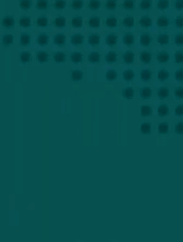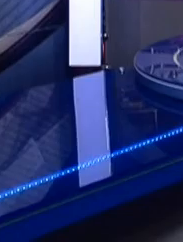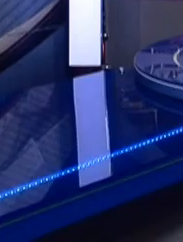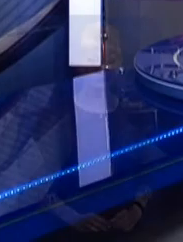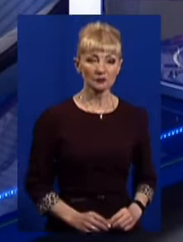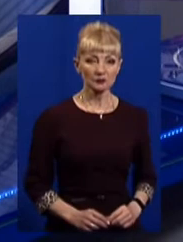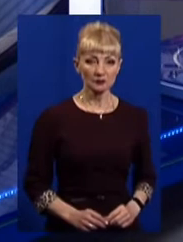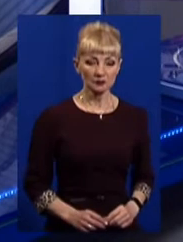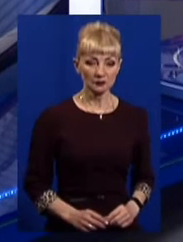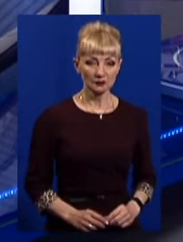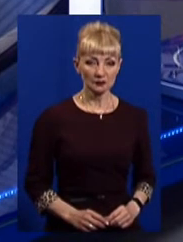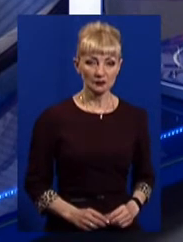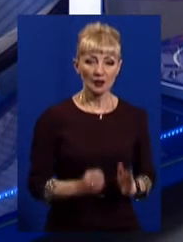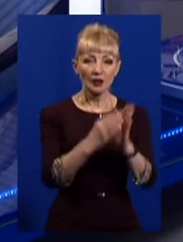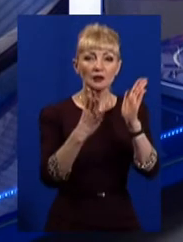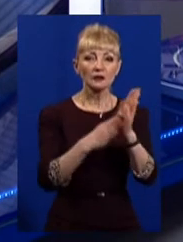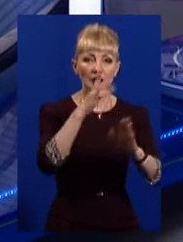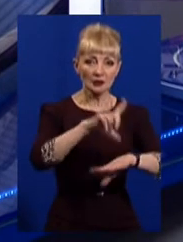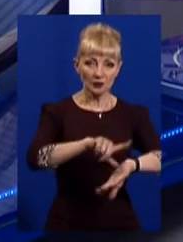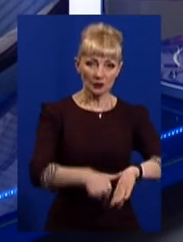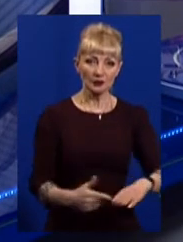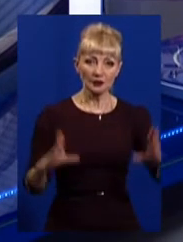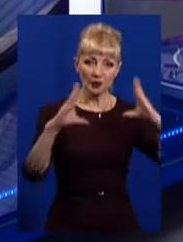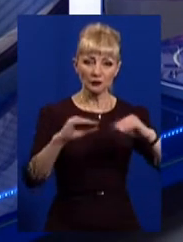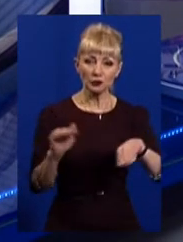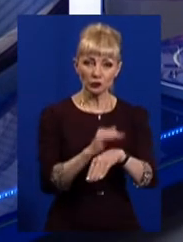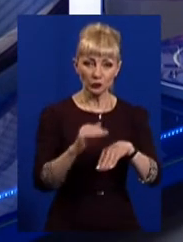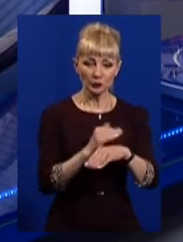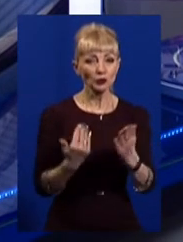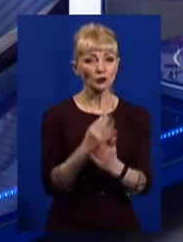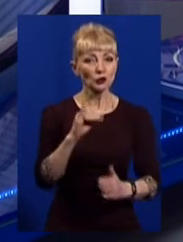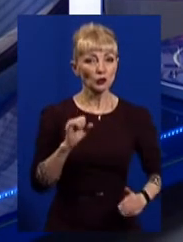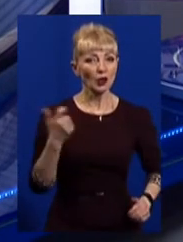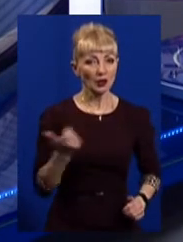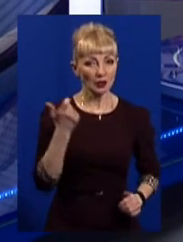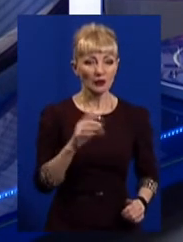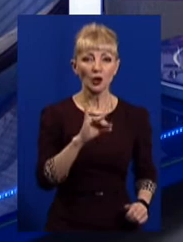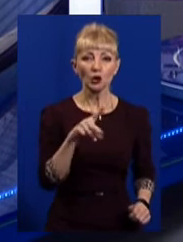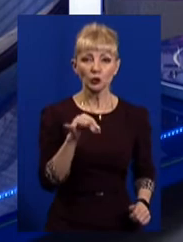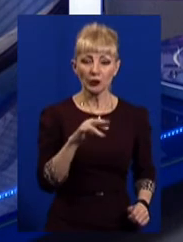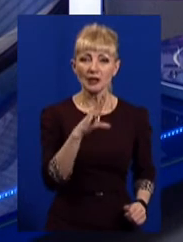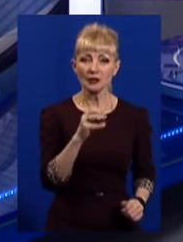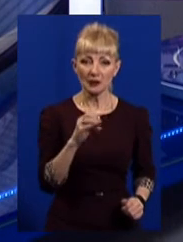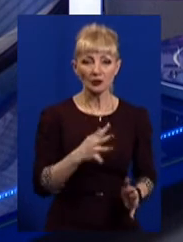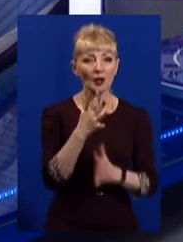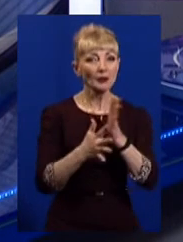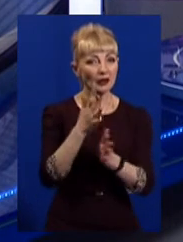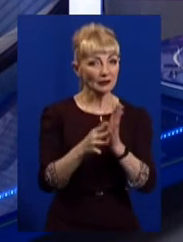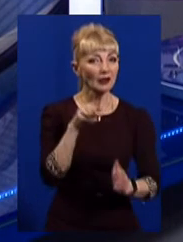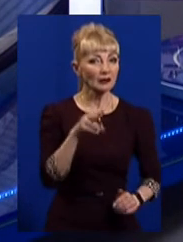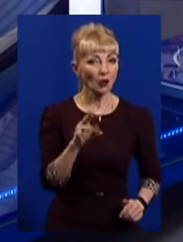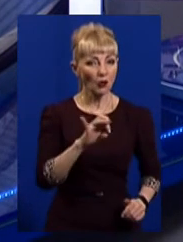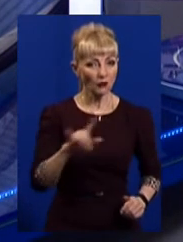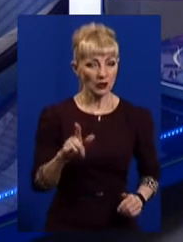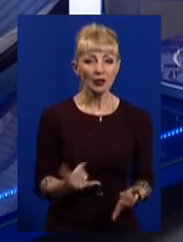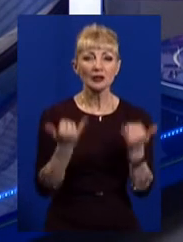Музика 19-та година, вечір добрий. Це новини на каналі ЮАХ Харків. В студії Юлія Семененко мовою жестів перекладає Тетяна